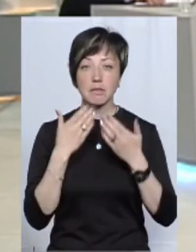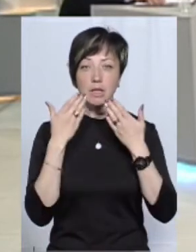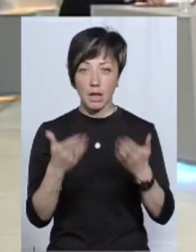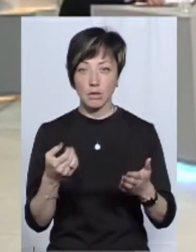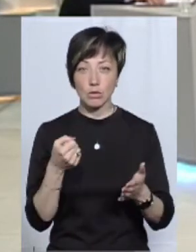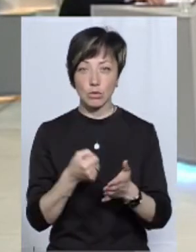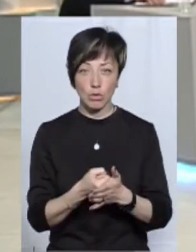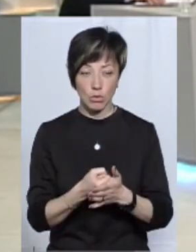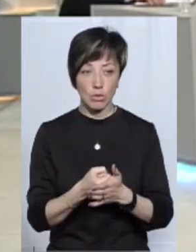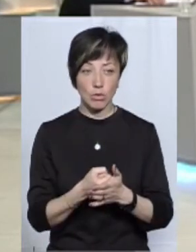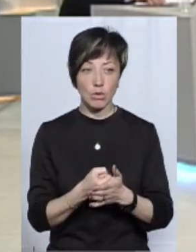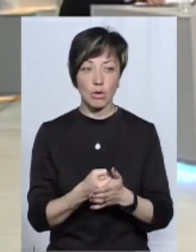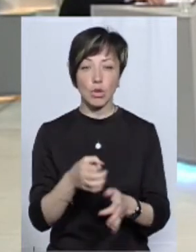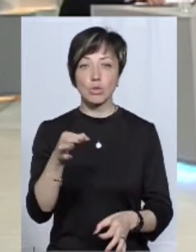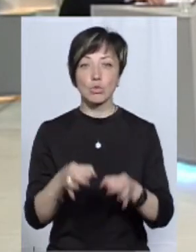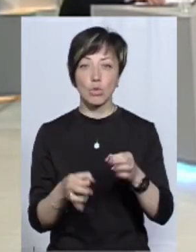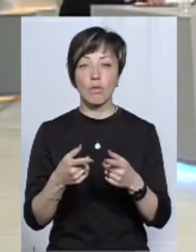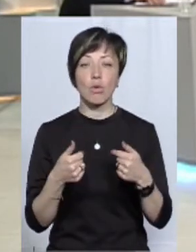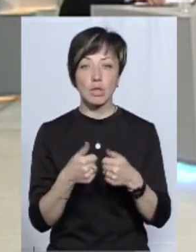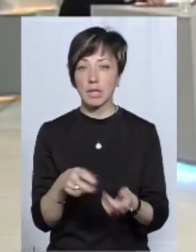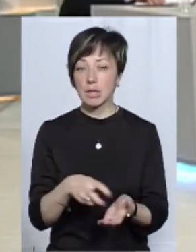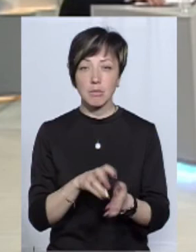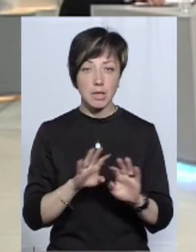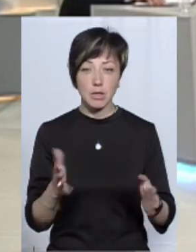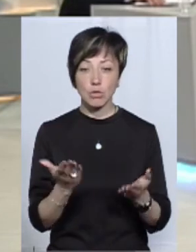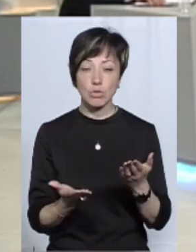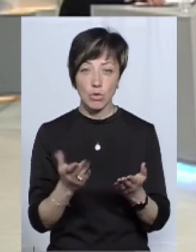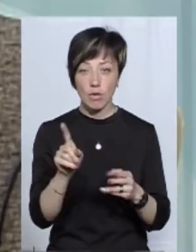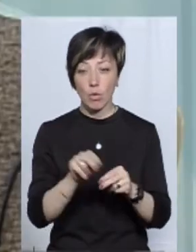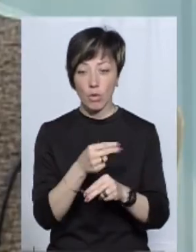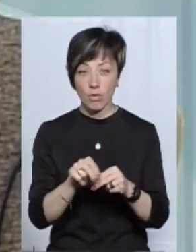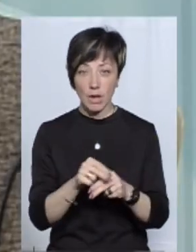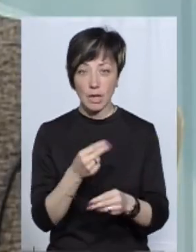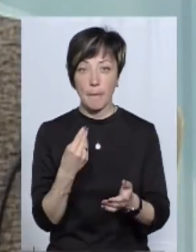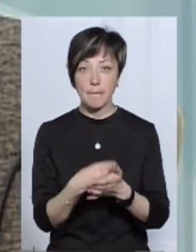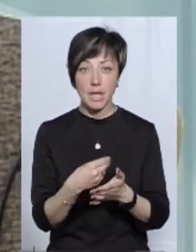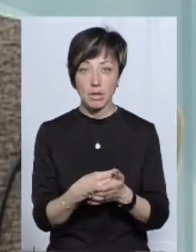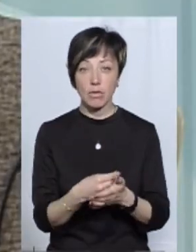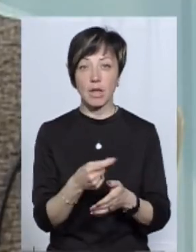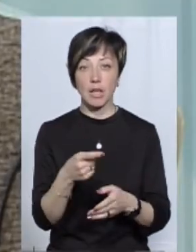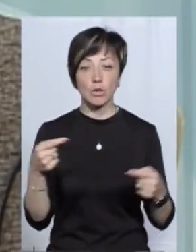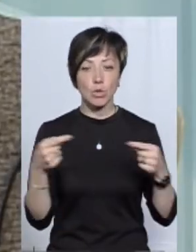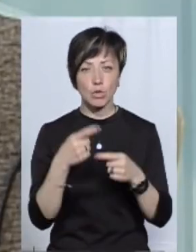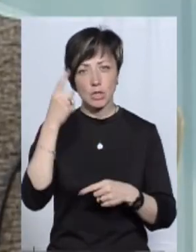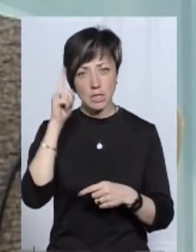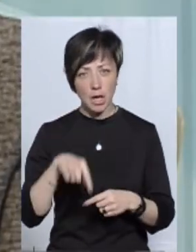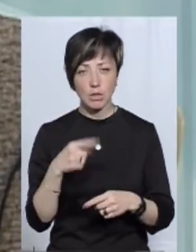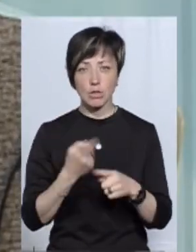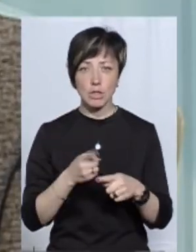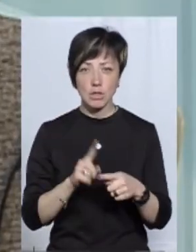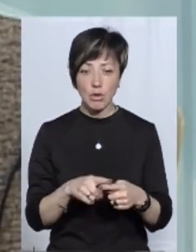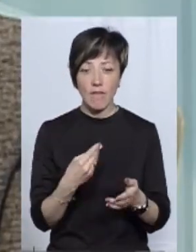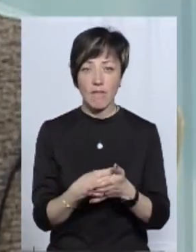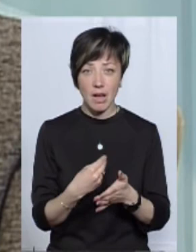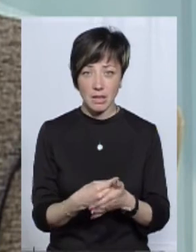звертатися до судових органів. Не бійтеся, якщо ви відкоригували митну вартість, і ви достеменно знаєте, що